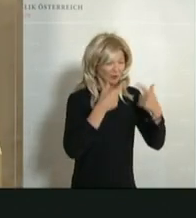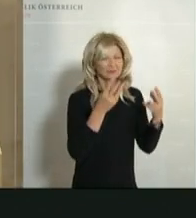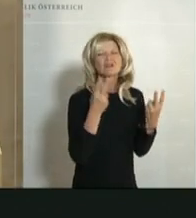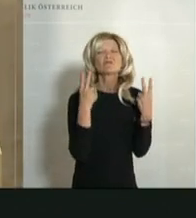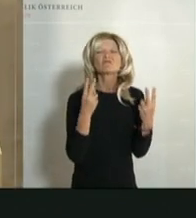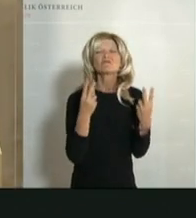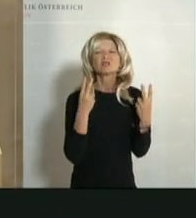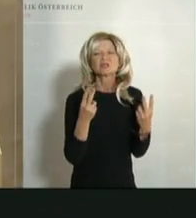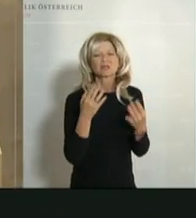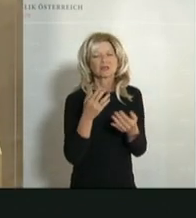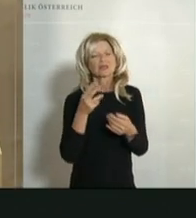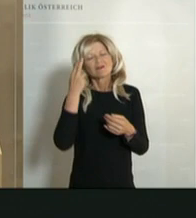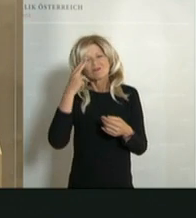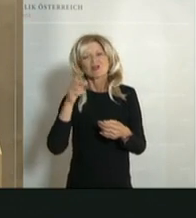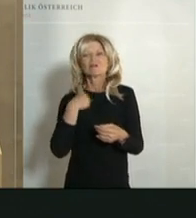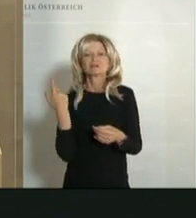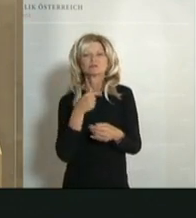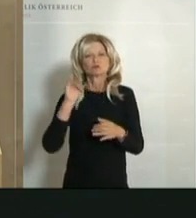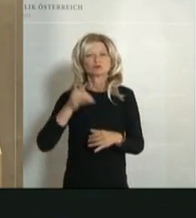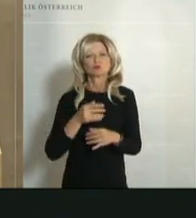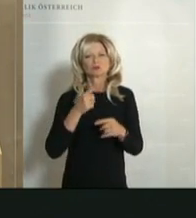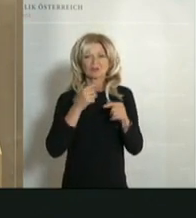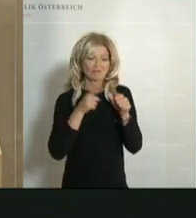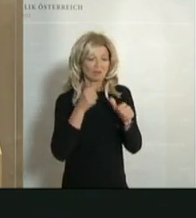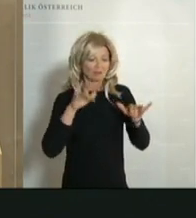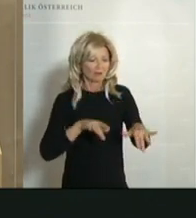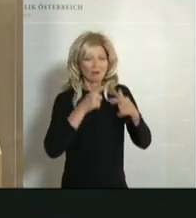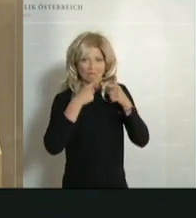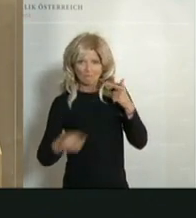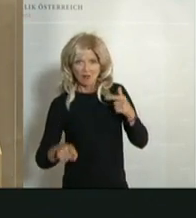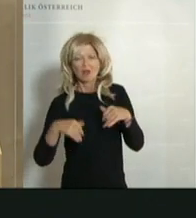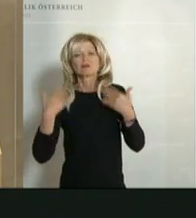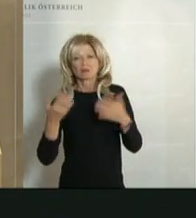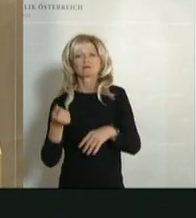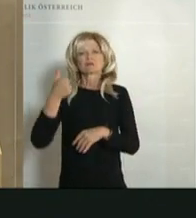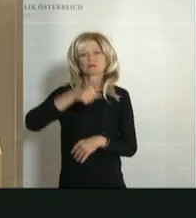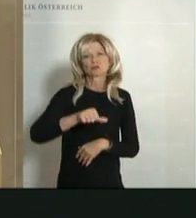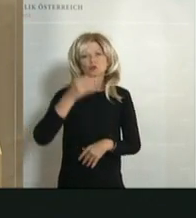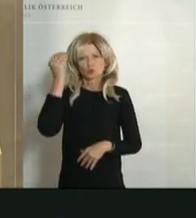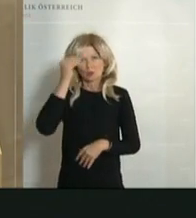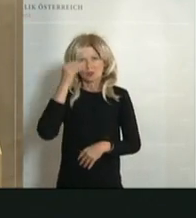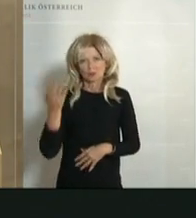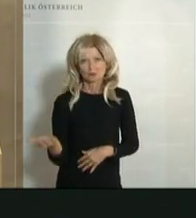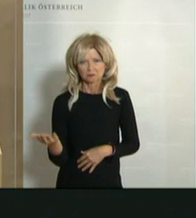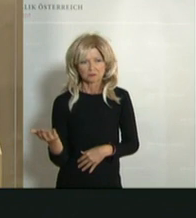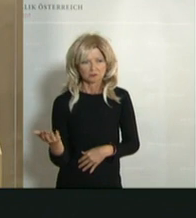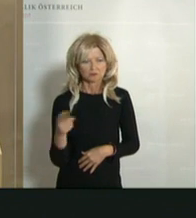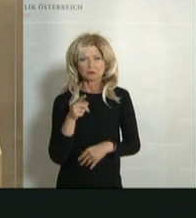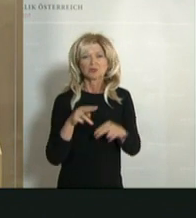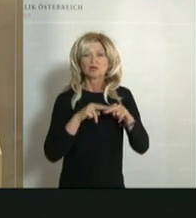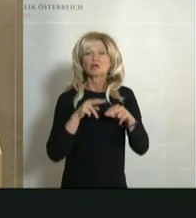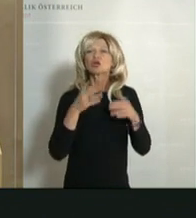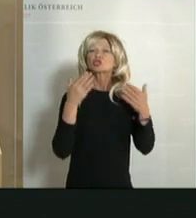So schnell wie möglich und so rasch wie möglich zu lernen, denn Ischgl, und das haben Sie schon gesagt, Herr Bundesminister, darf sich nicht